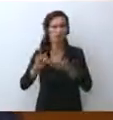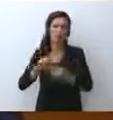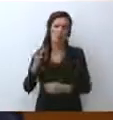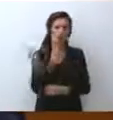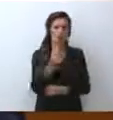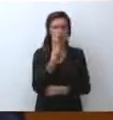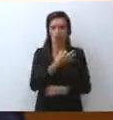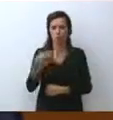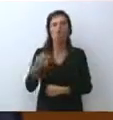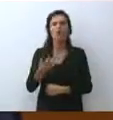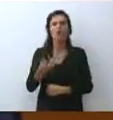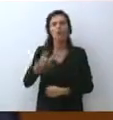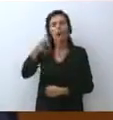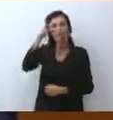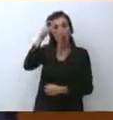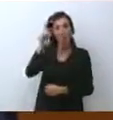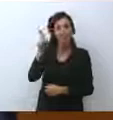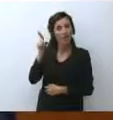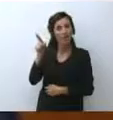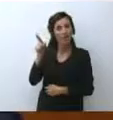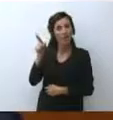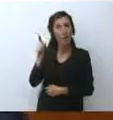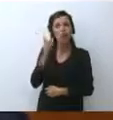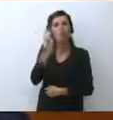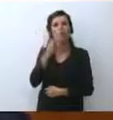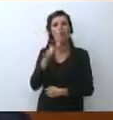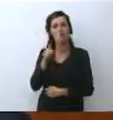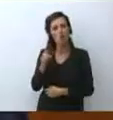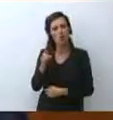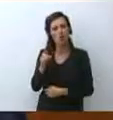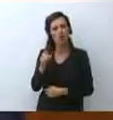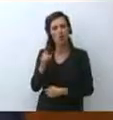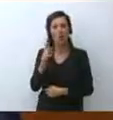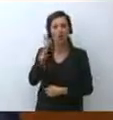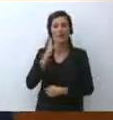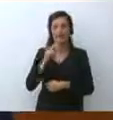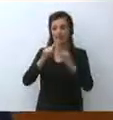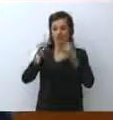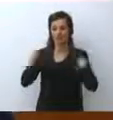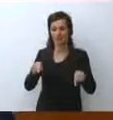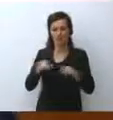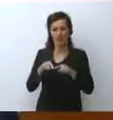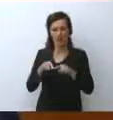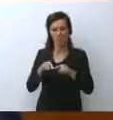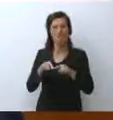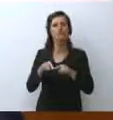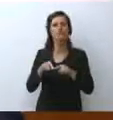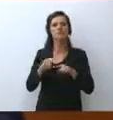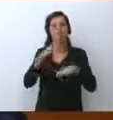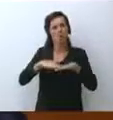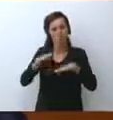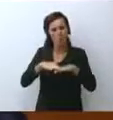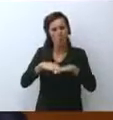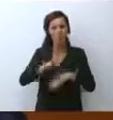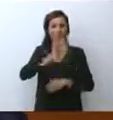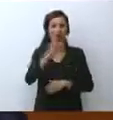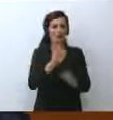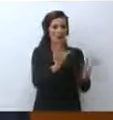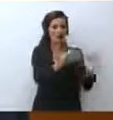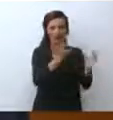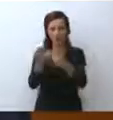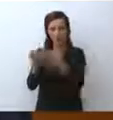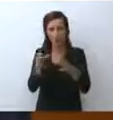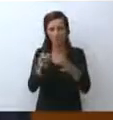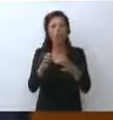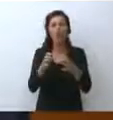intenzione del Governo estendere in qualche modo l'utilizzo di questo strumento anche da altre categorie o si tiene conto